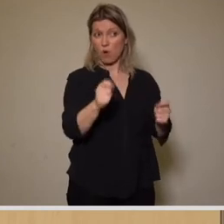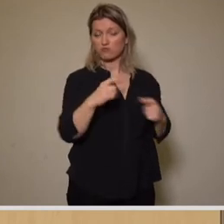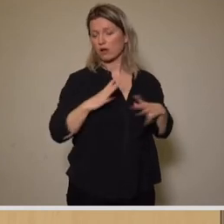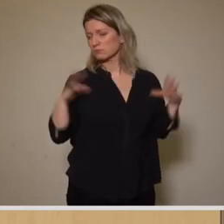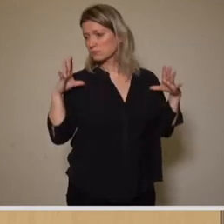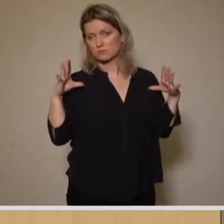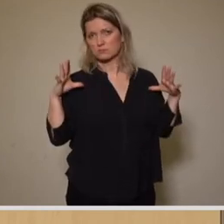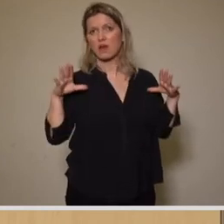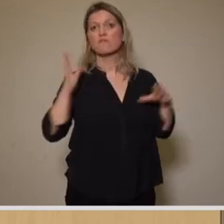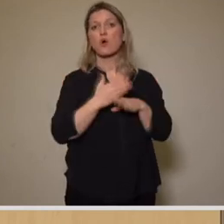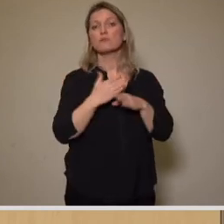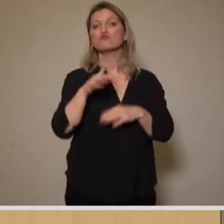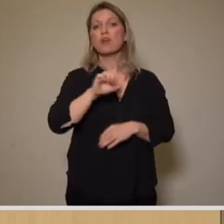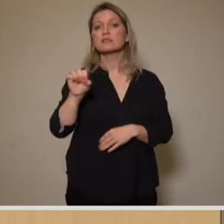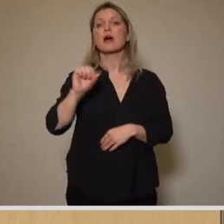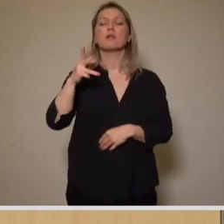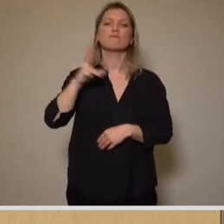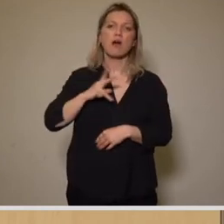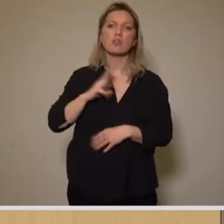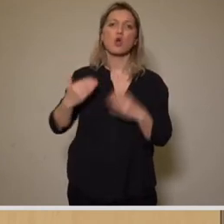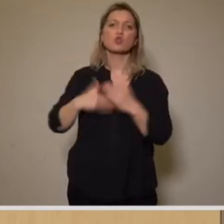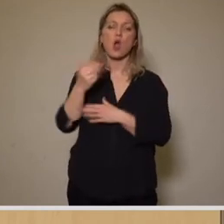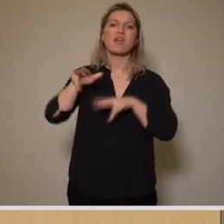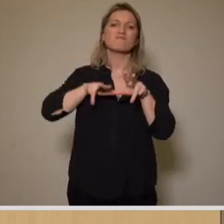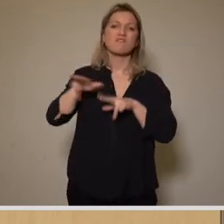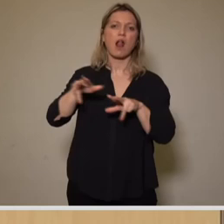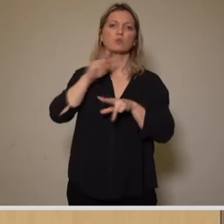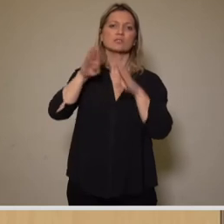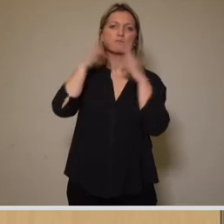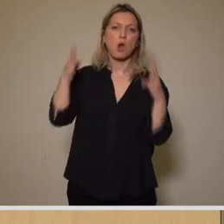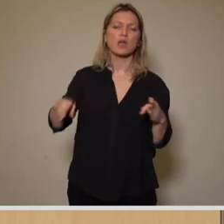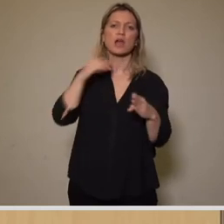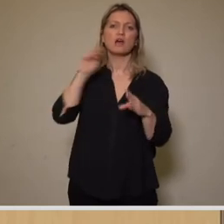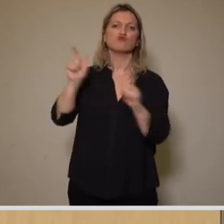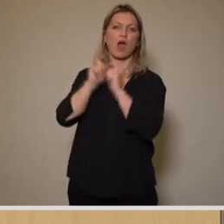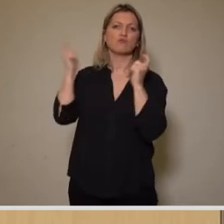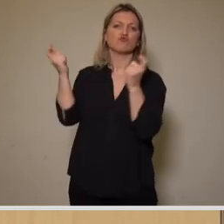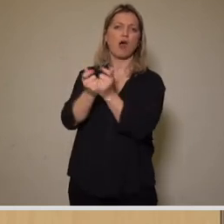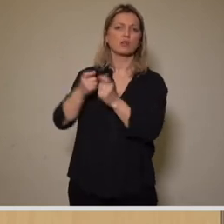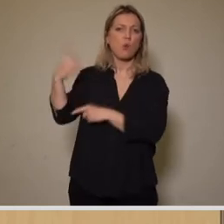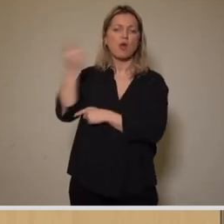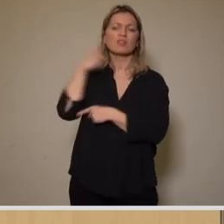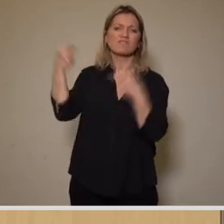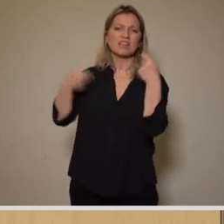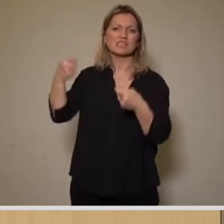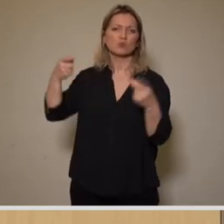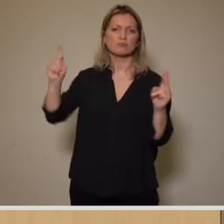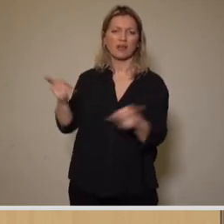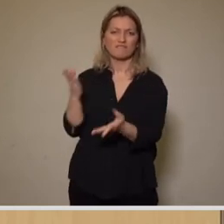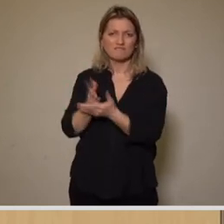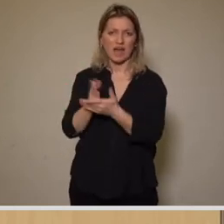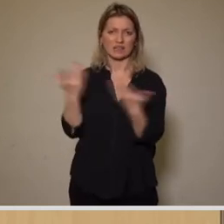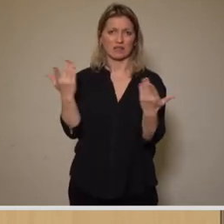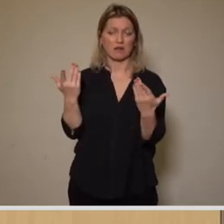nichts, denn die Stesat muss erstmal das neue Verwaltungsgebäude und das Steierstadion abfinanzieren und Bedarf an Praxen und Gewerbeflächen, anders als es hier